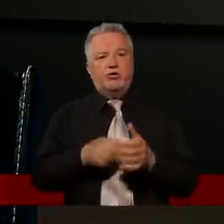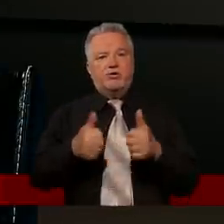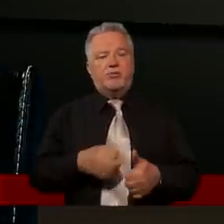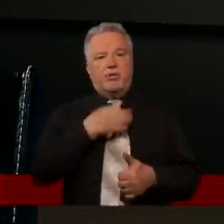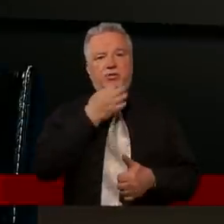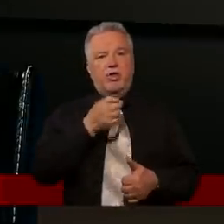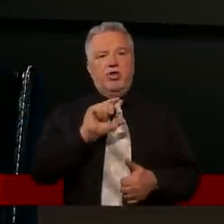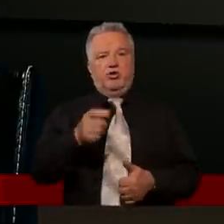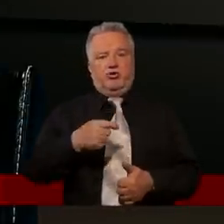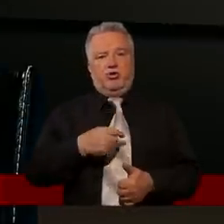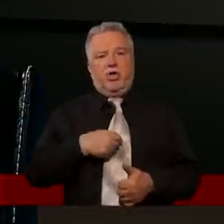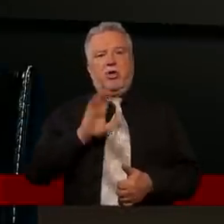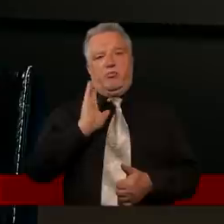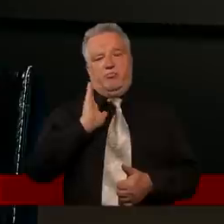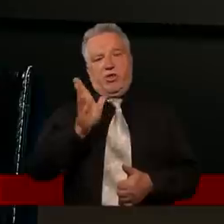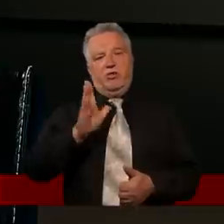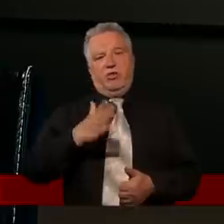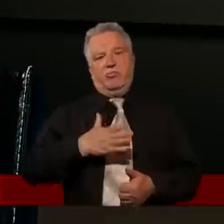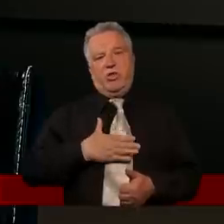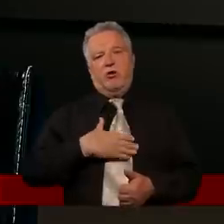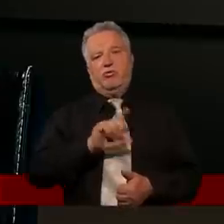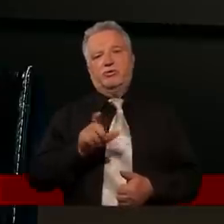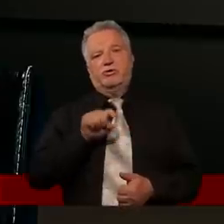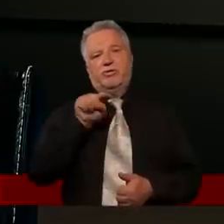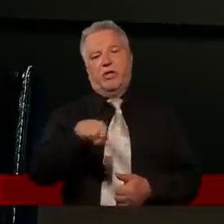pytanie, a co ja z tego będę miał?